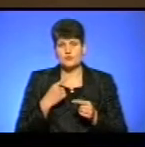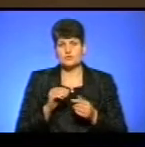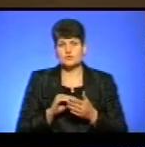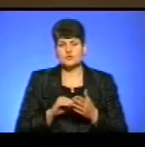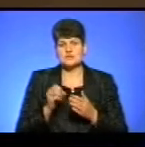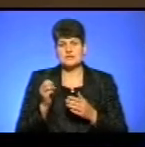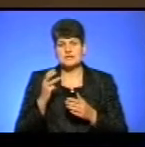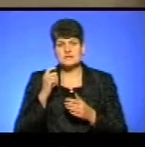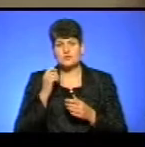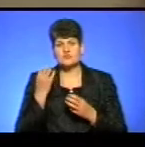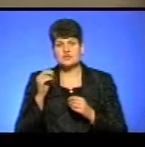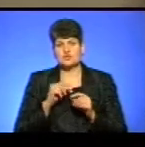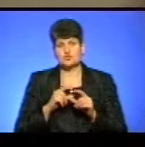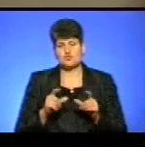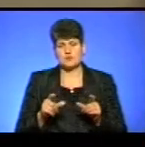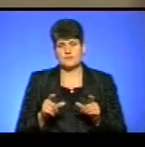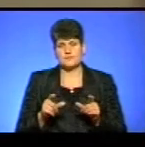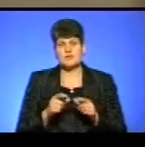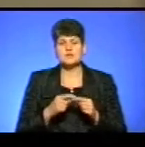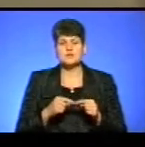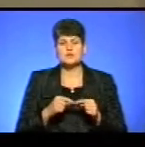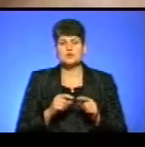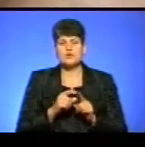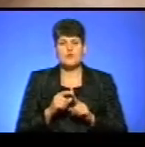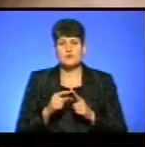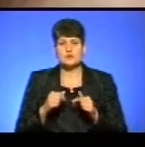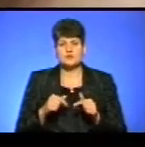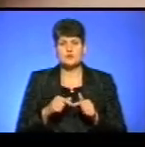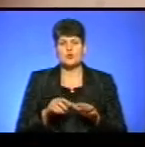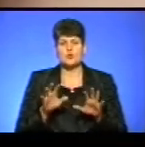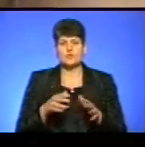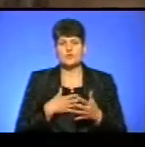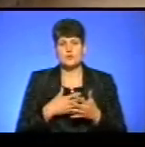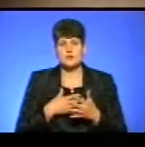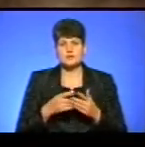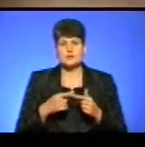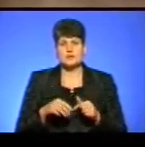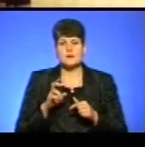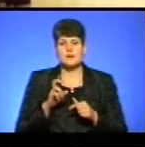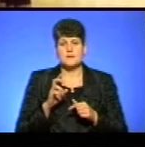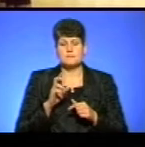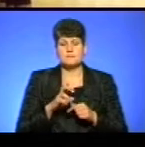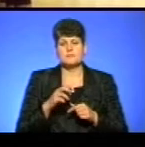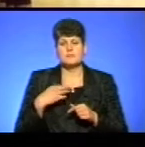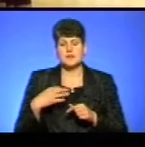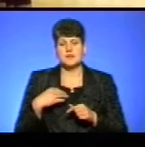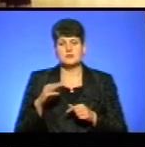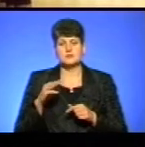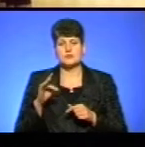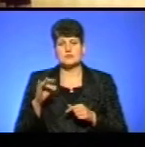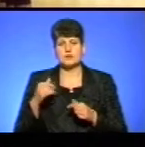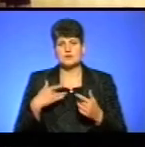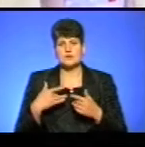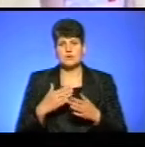років, ще зі школи. За словами організатора заходу, голови громадської організації «Біла Тростина» Наталії Бучак, концертну програму